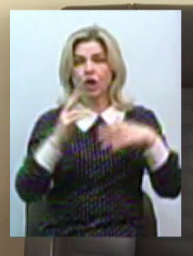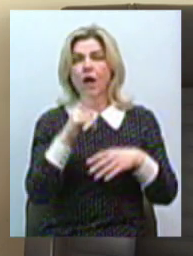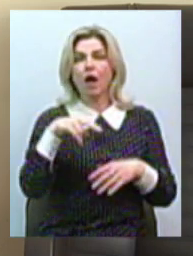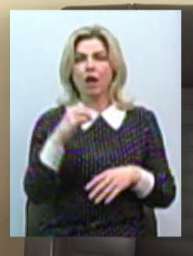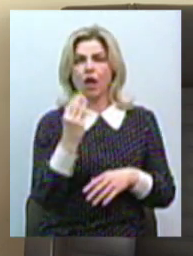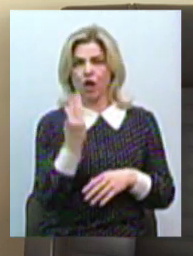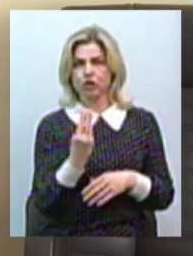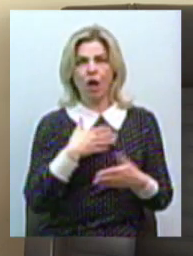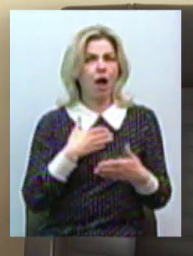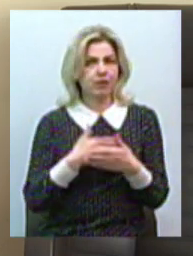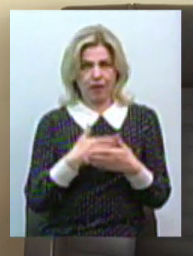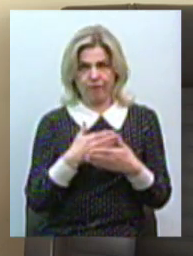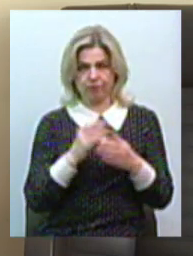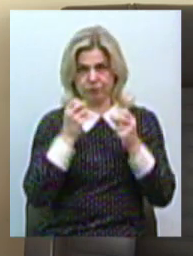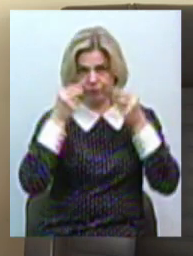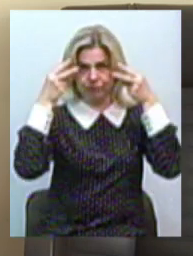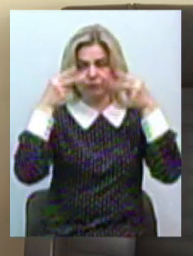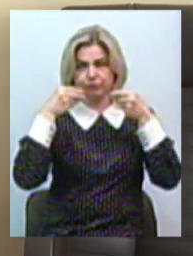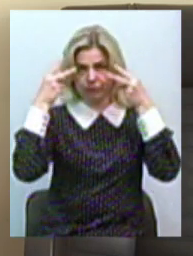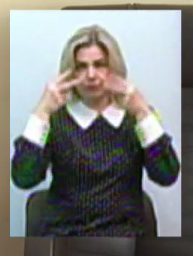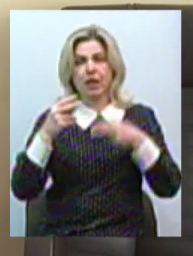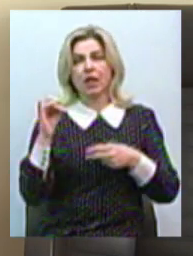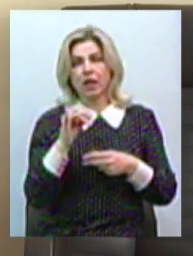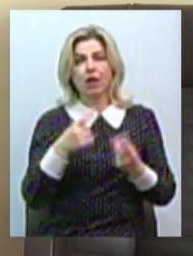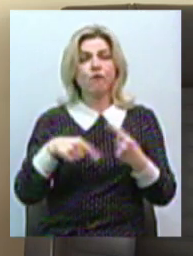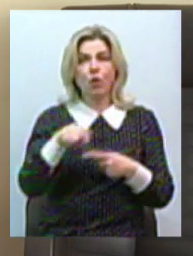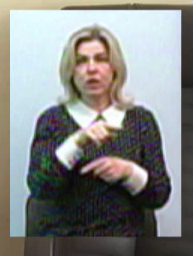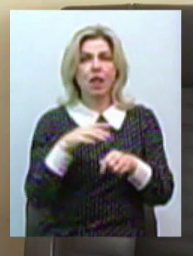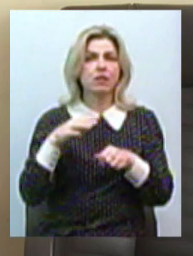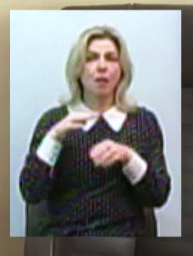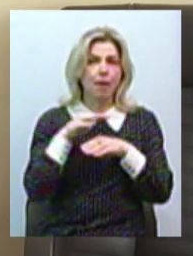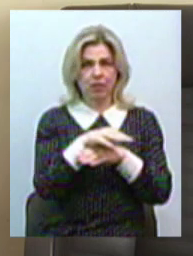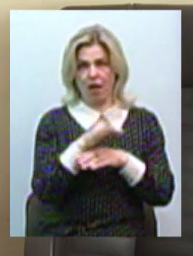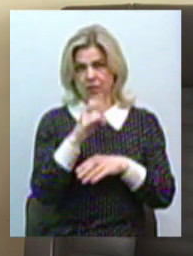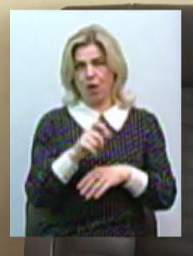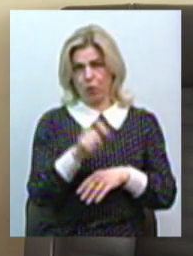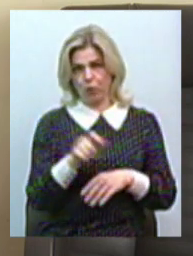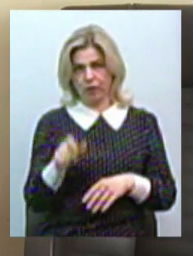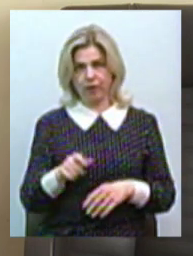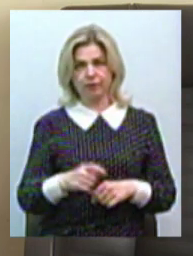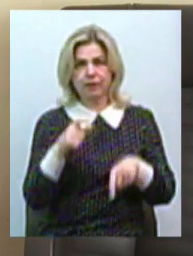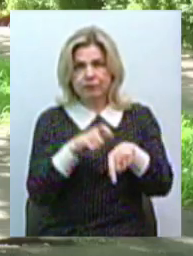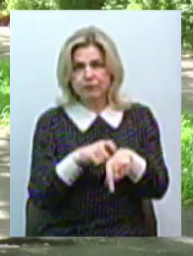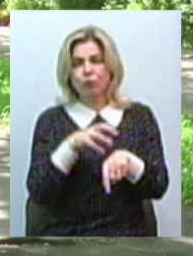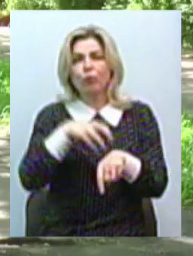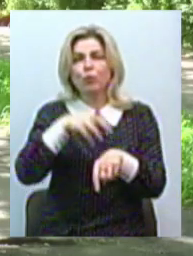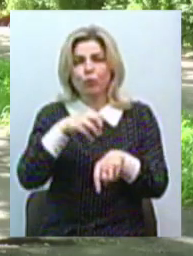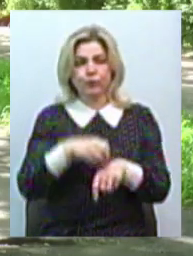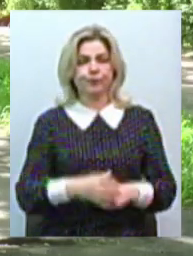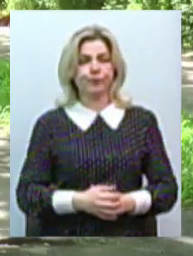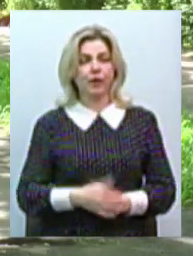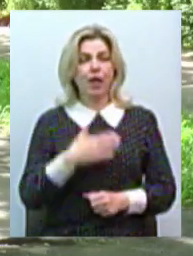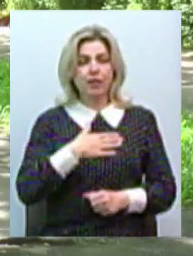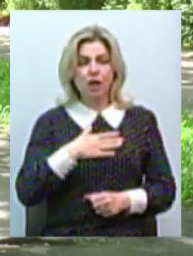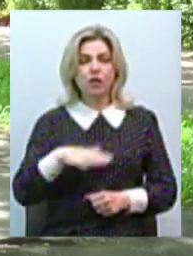активізувалися і вони, скажімо так, нападають на людей, присмоктуються. Наша територія,